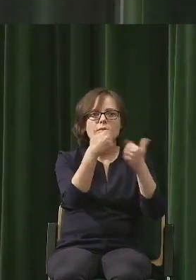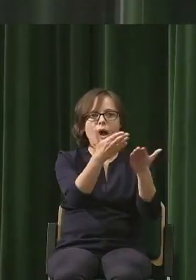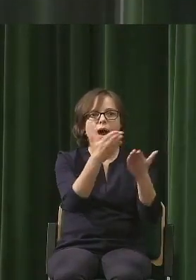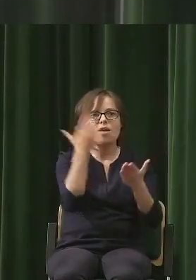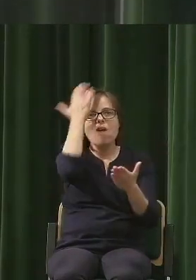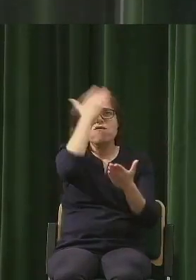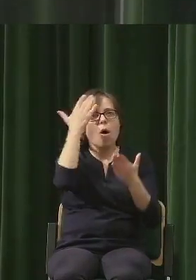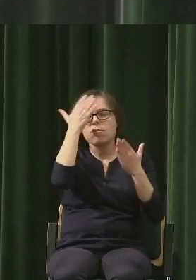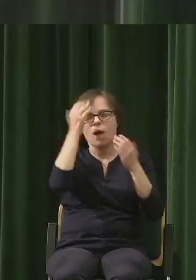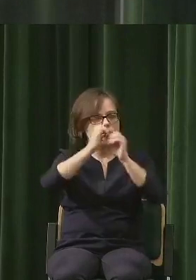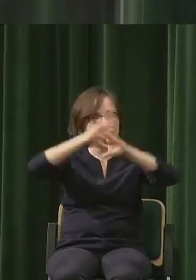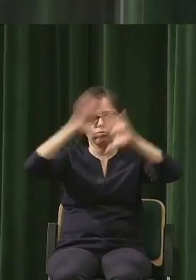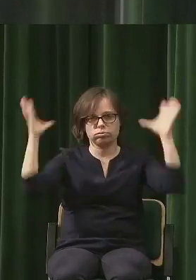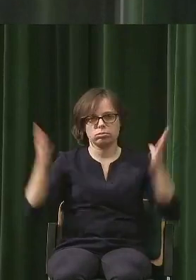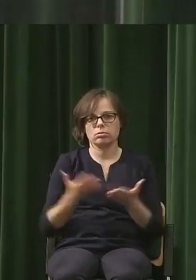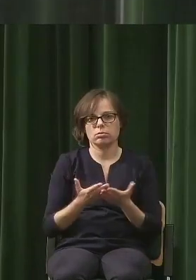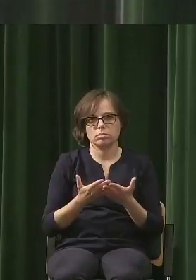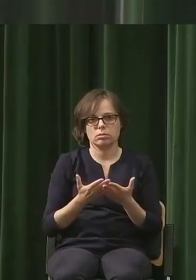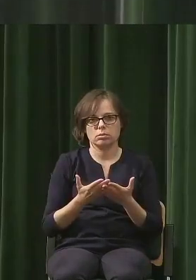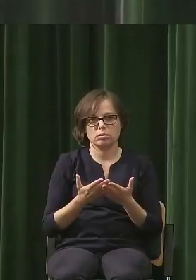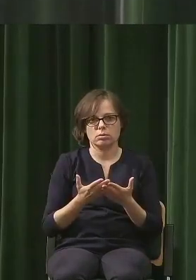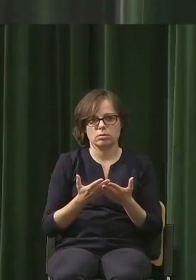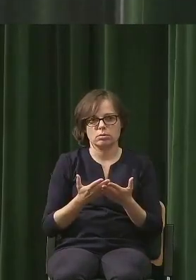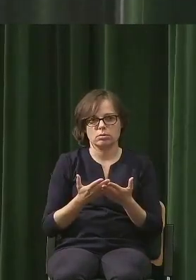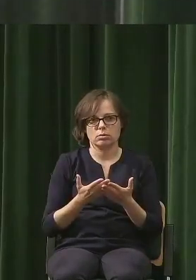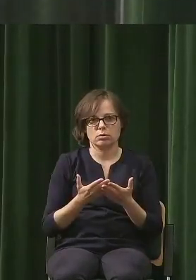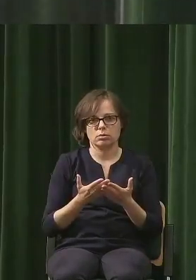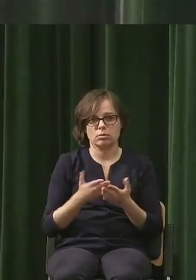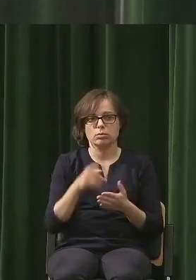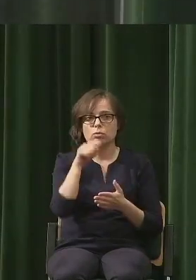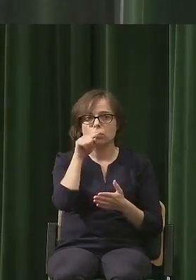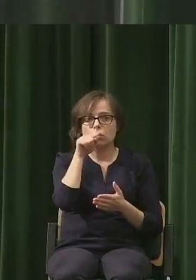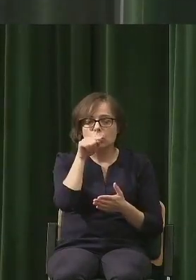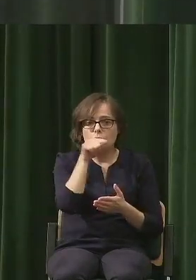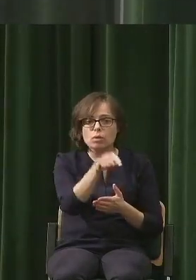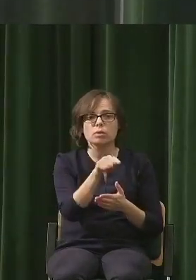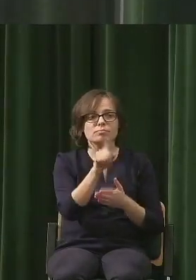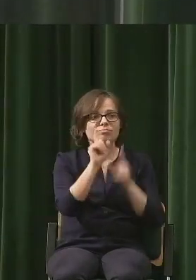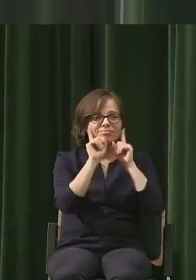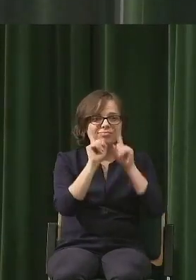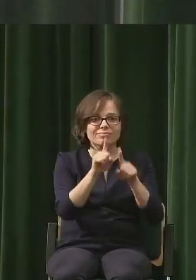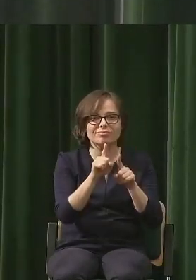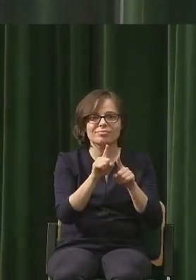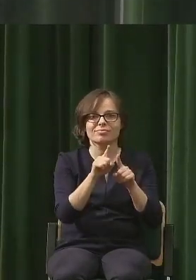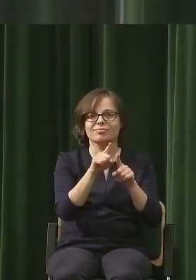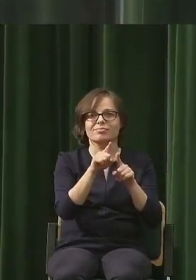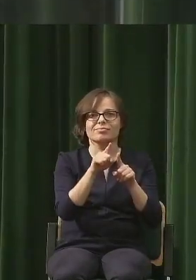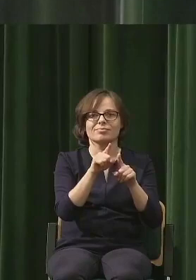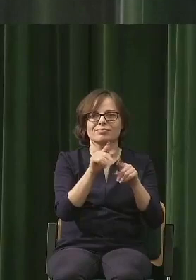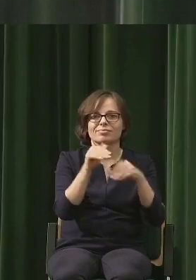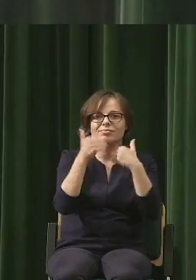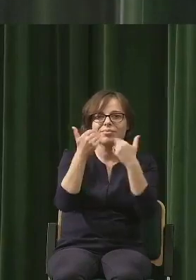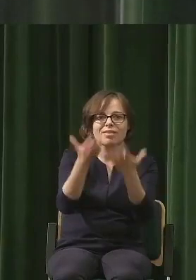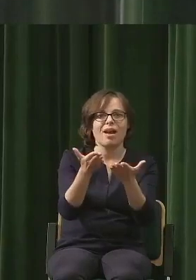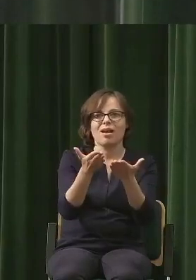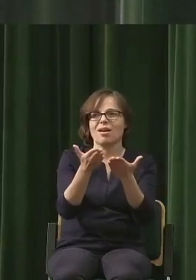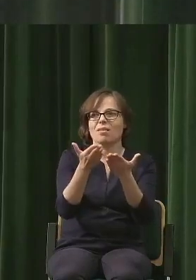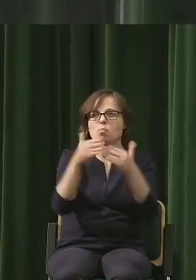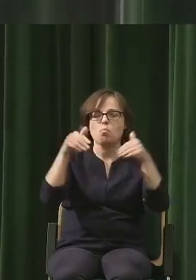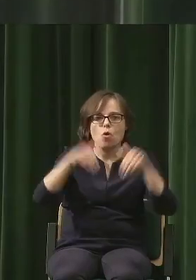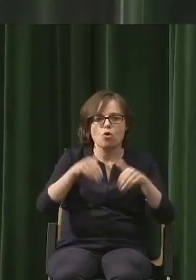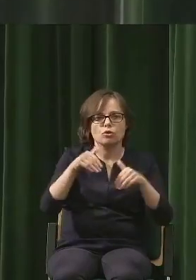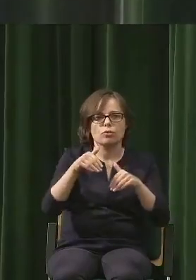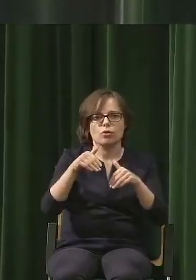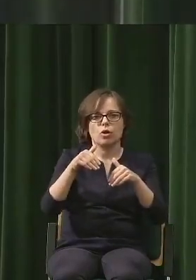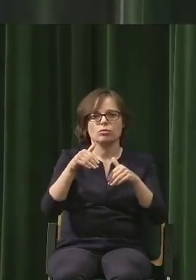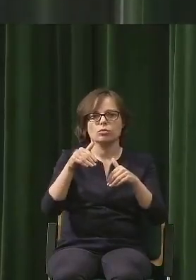Jako taki instrument, który bardzo wielokierunkowo, wielopłaszczyznowo